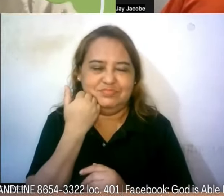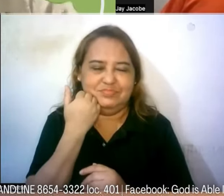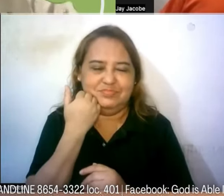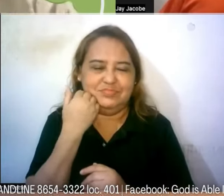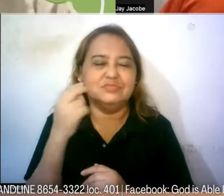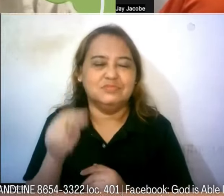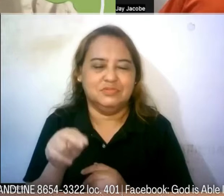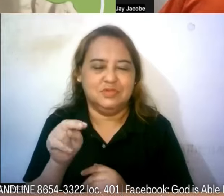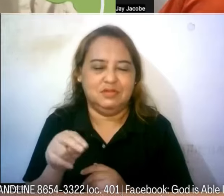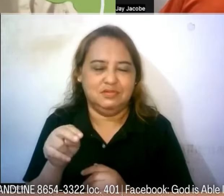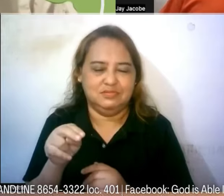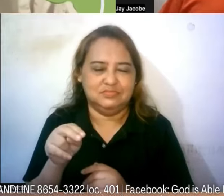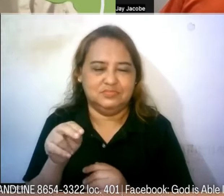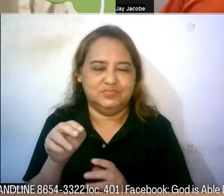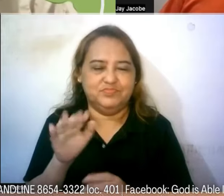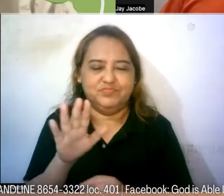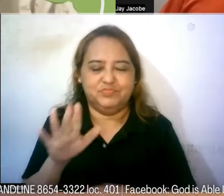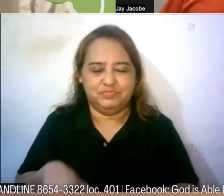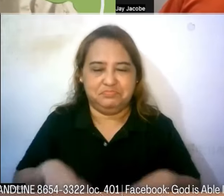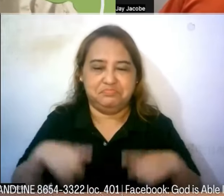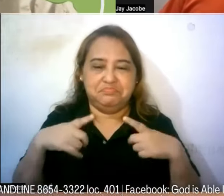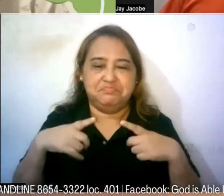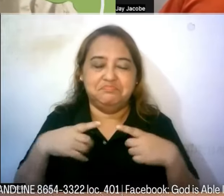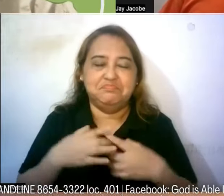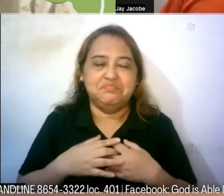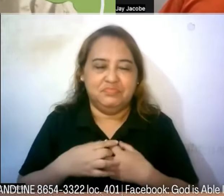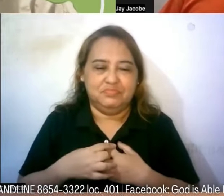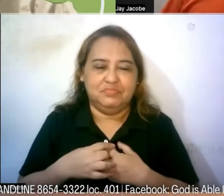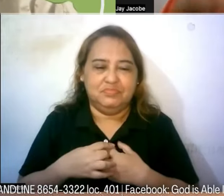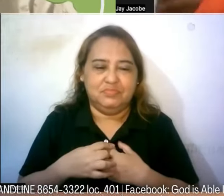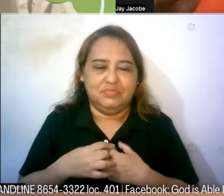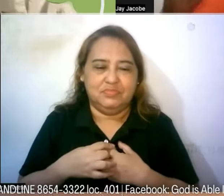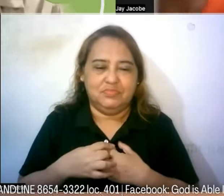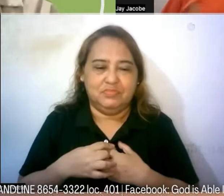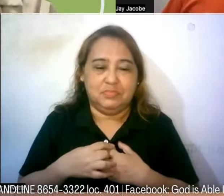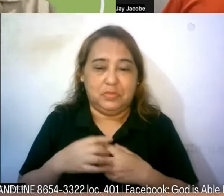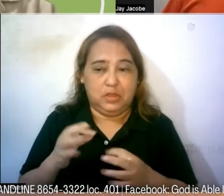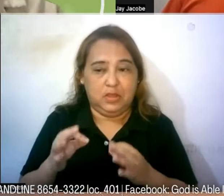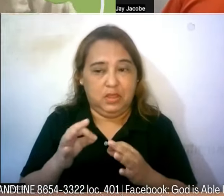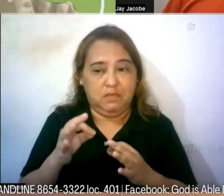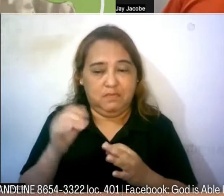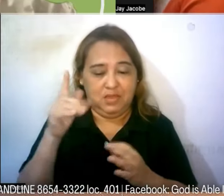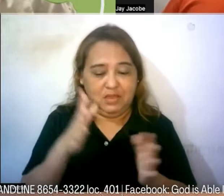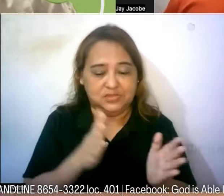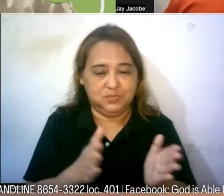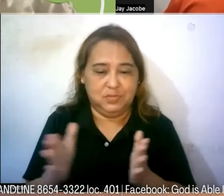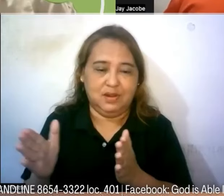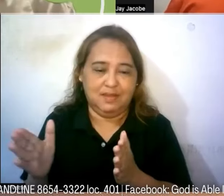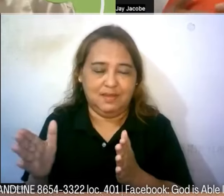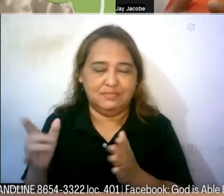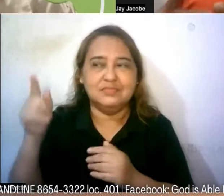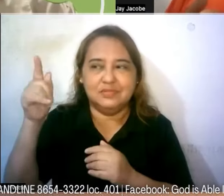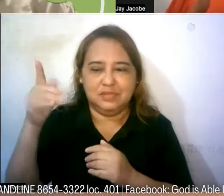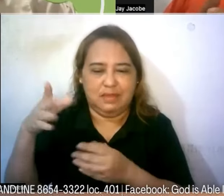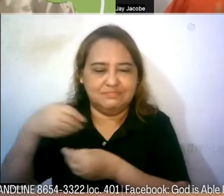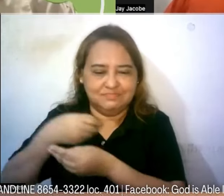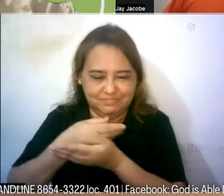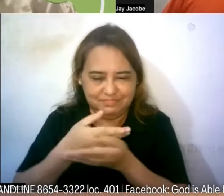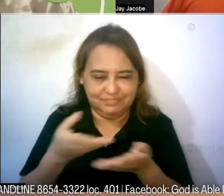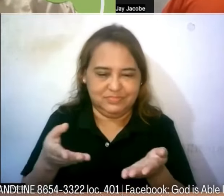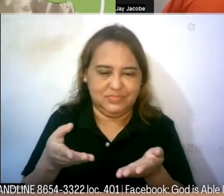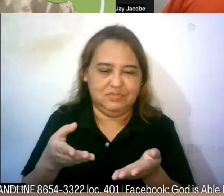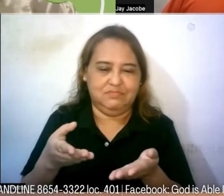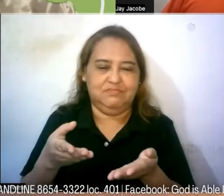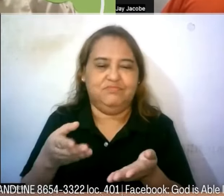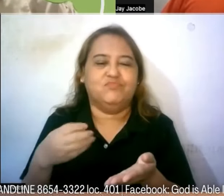Lord sa buhay po natin so yun po ang nakikita ko na kapag plano ng Diyos yan isusupply niya po lahat ng pangailangan